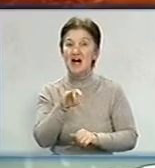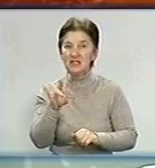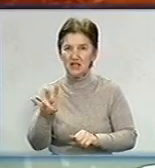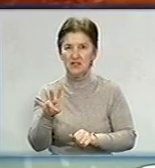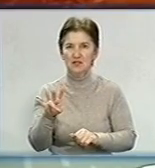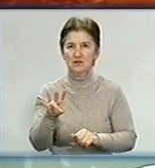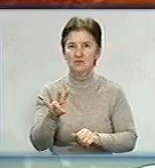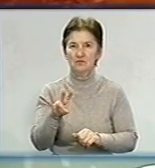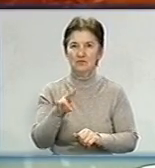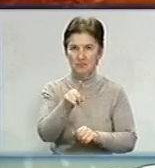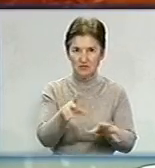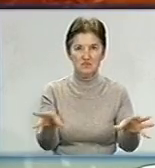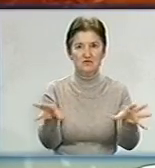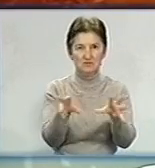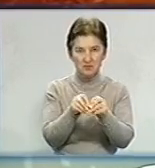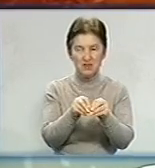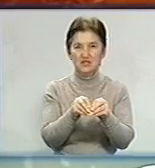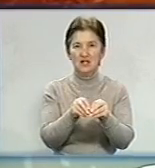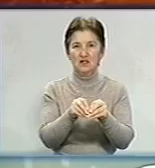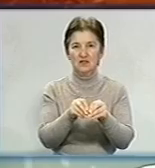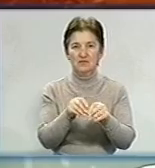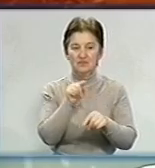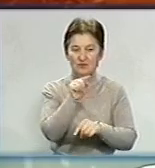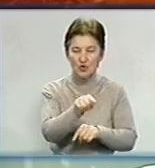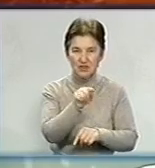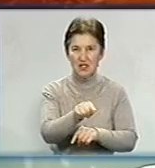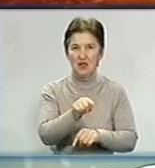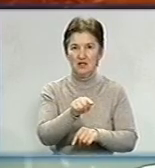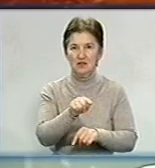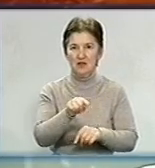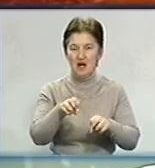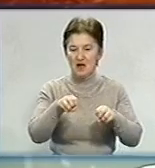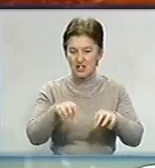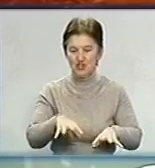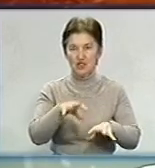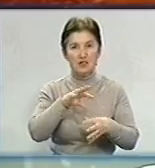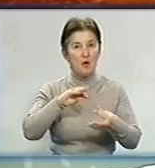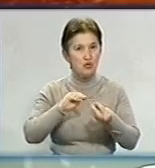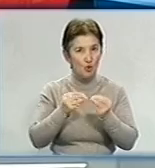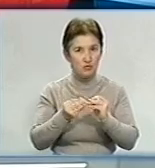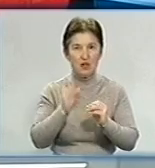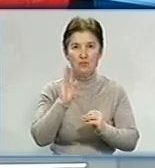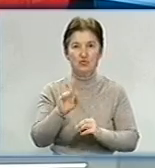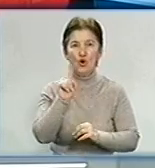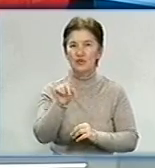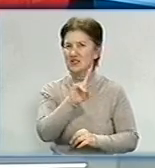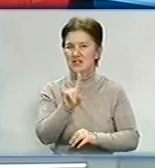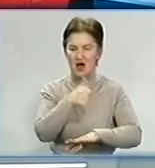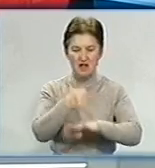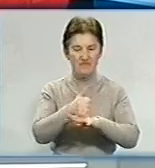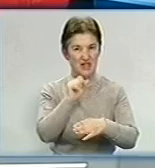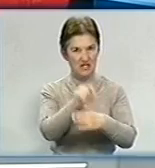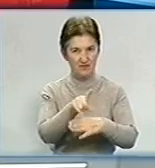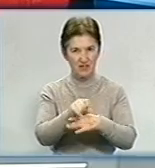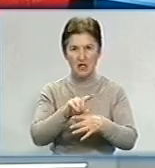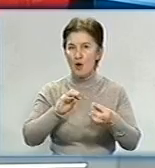Ларін, і я також визначав, що вирішення цієї проблеми буде одним із основних завдань. Проблема